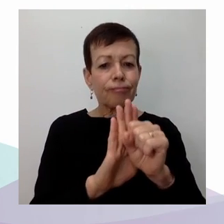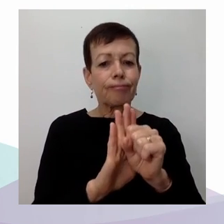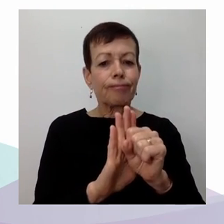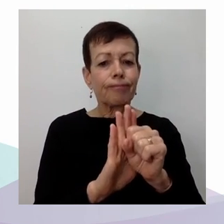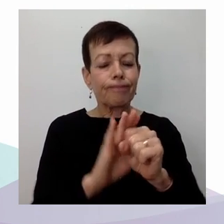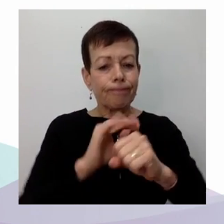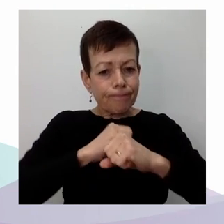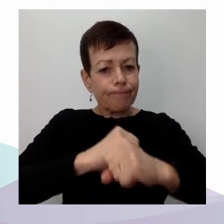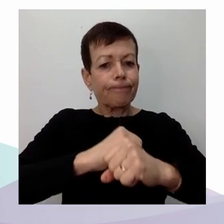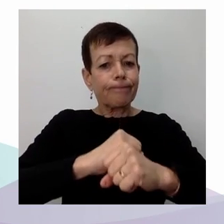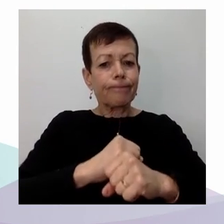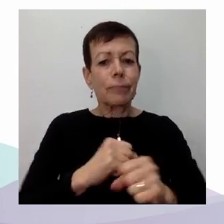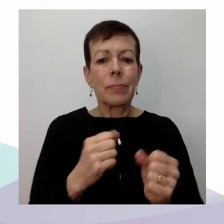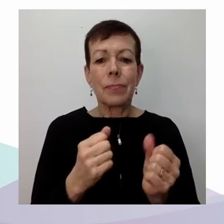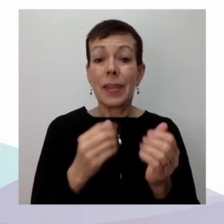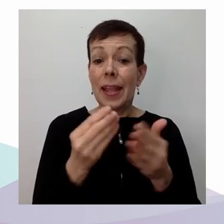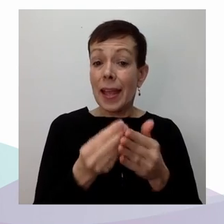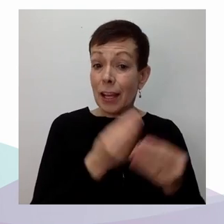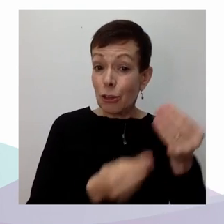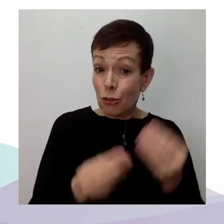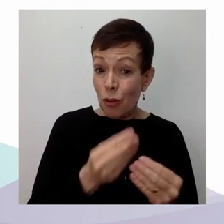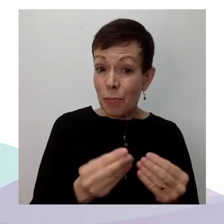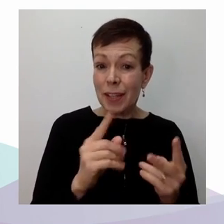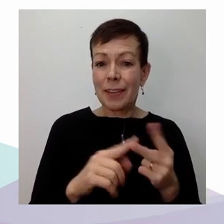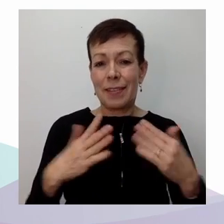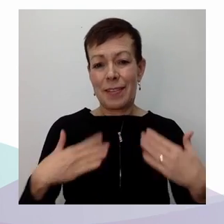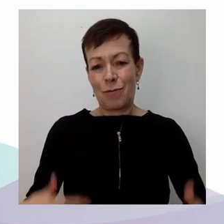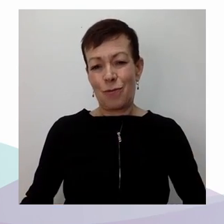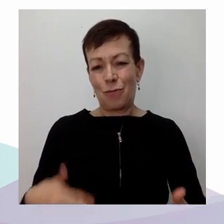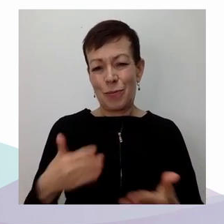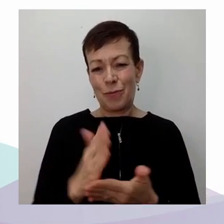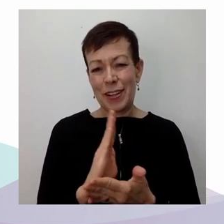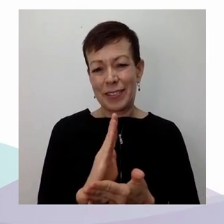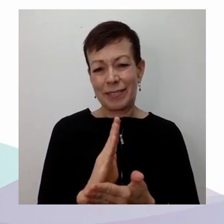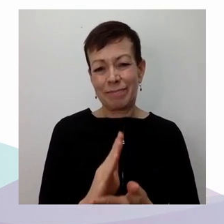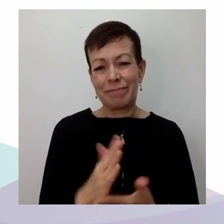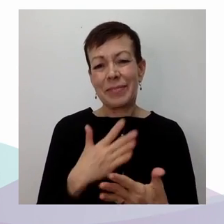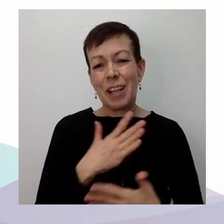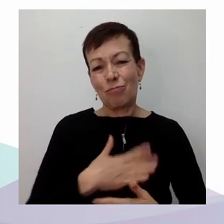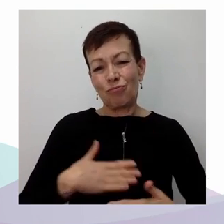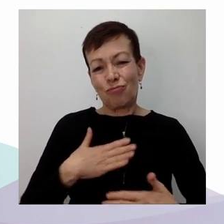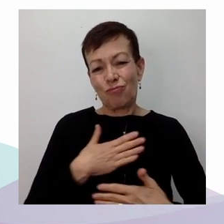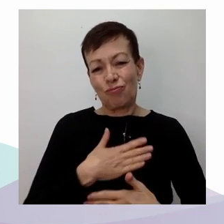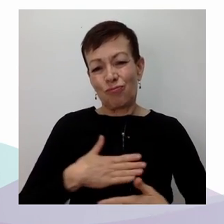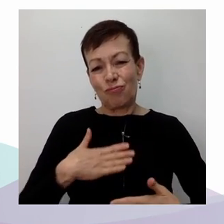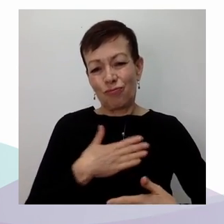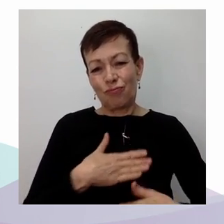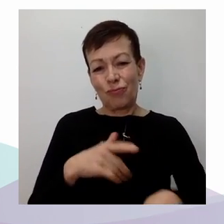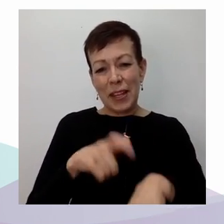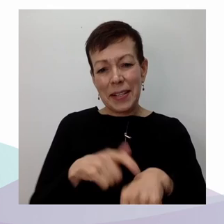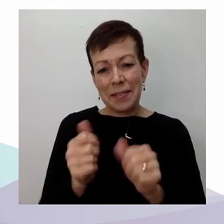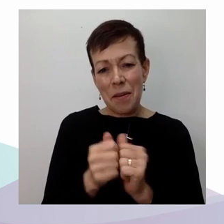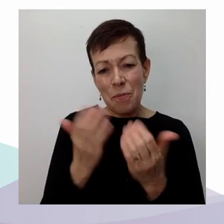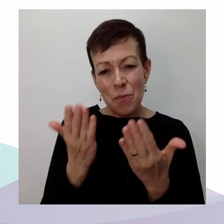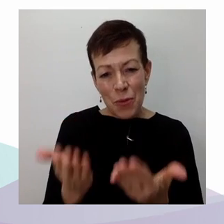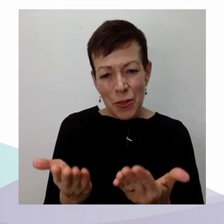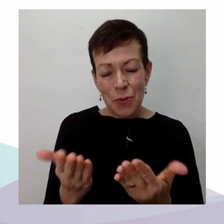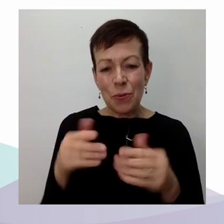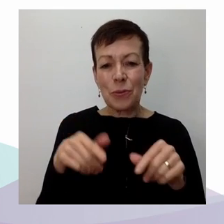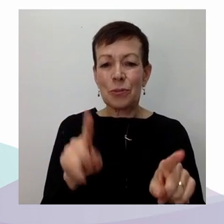à vous à l'occasion de la causerie, voire grande, d'aujourd'hui. Au nom de la Fédération des sciences humaines,